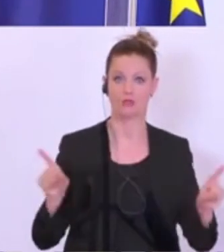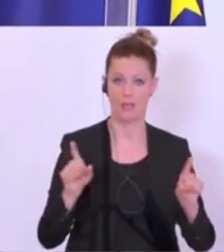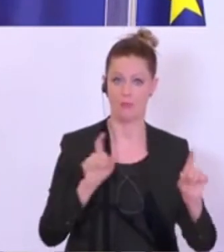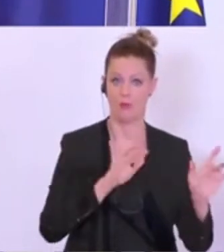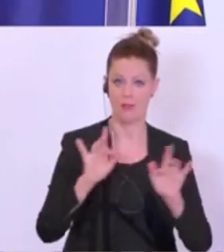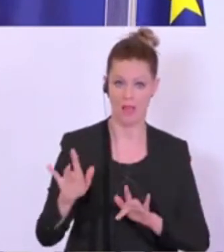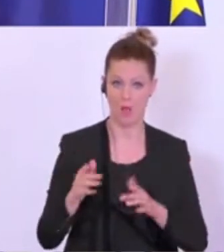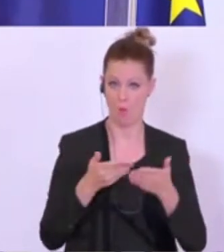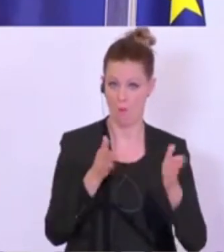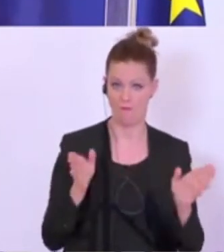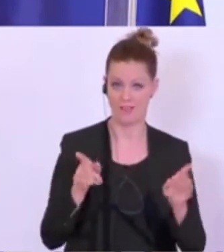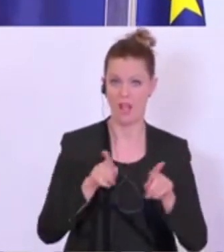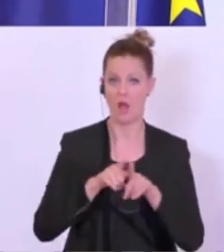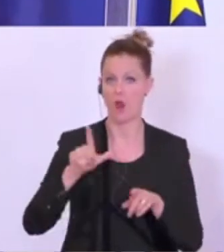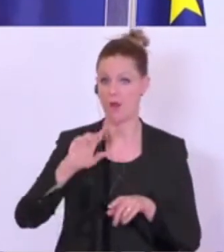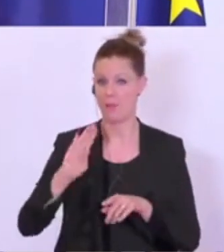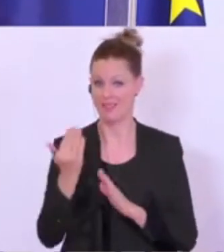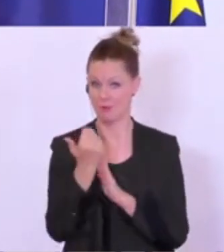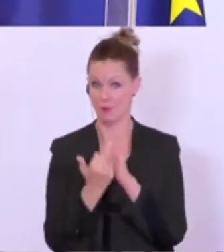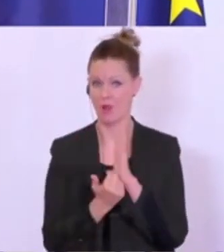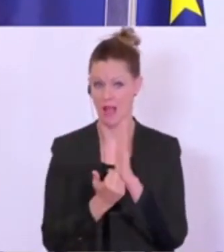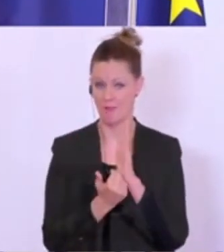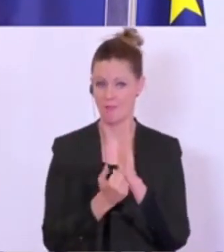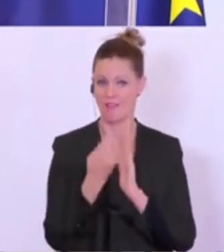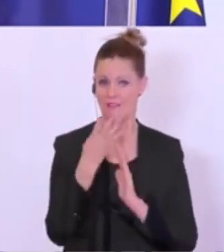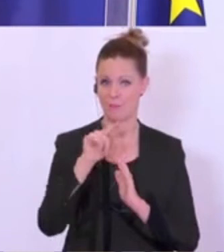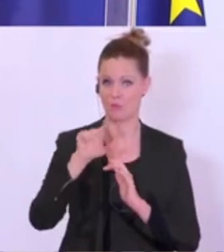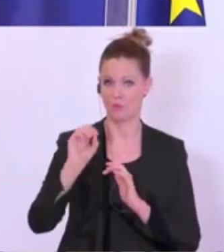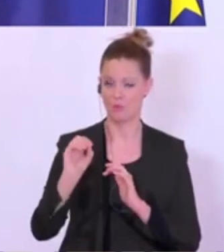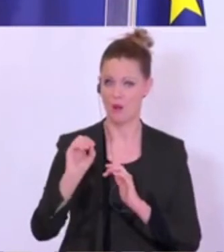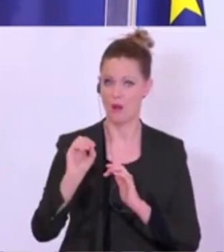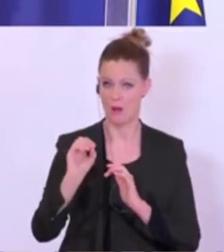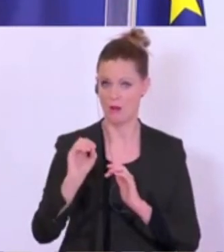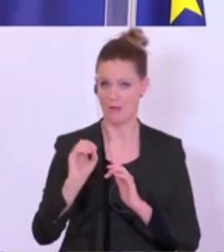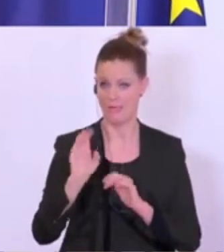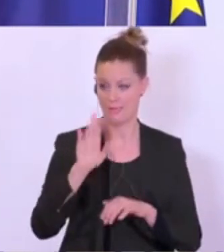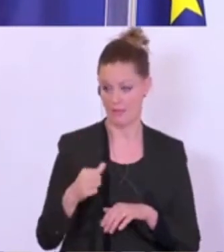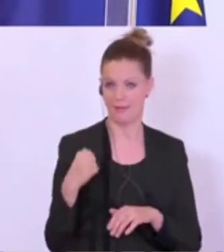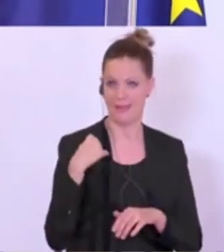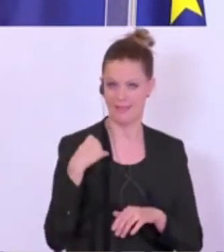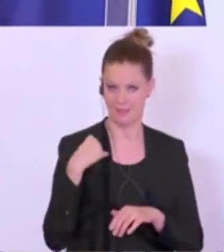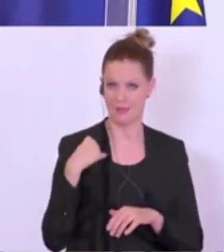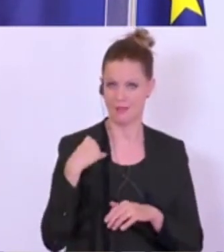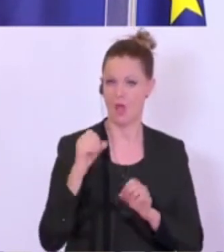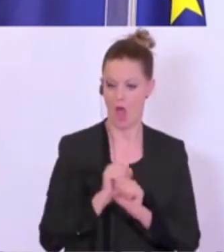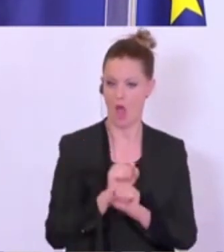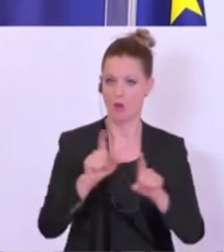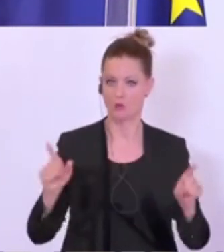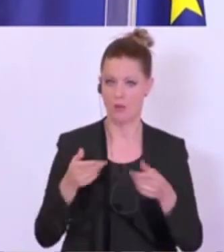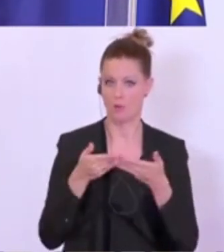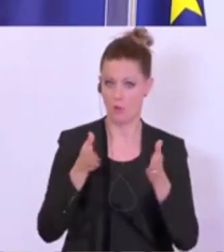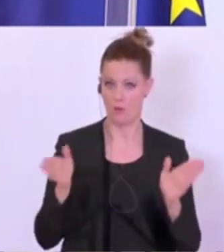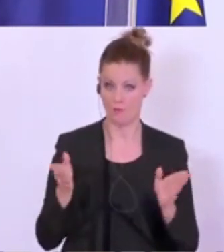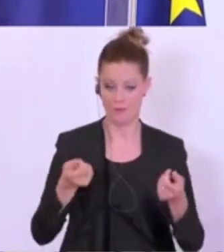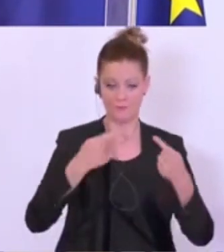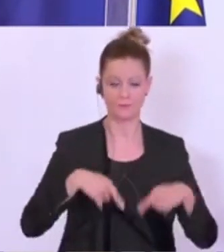ebenso für die neuen Laura Bassi-Programme 4.0, auch seit gestern ist hier die Ausschreibung offen. Und für